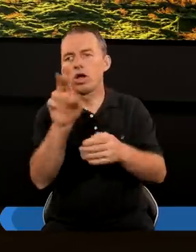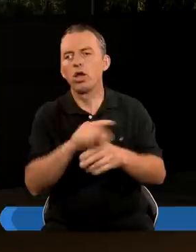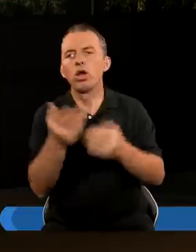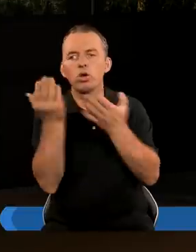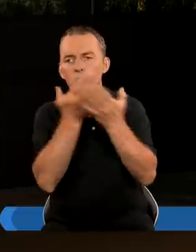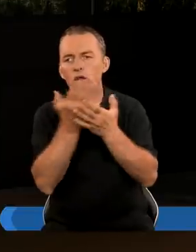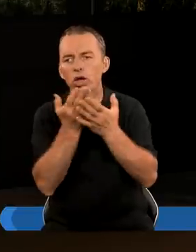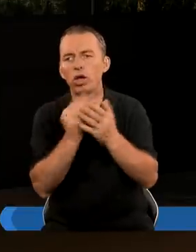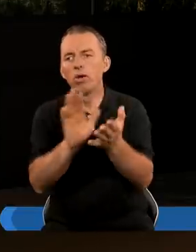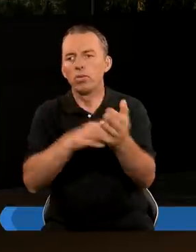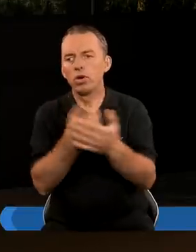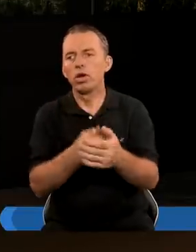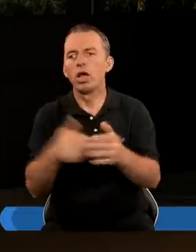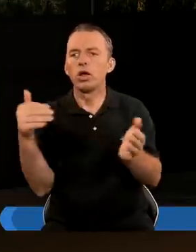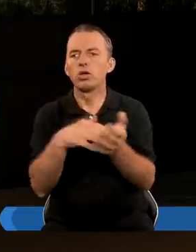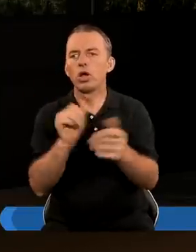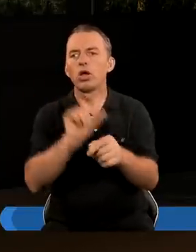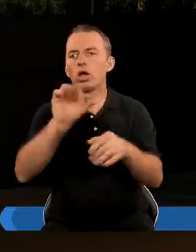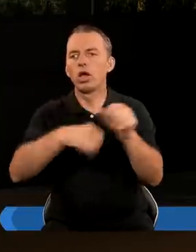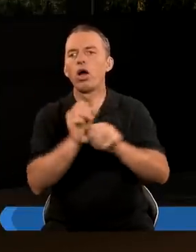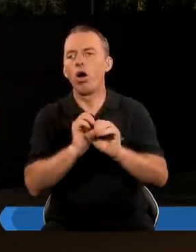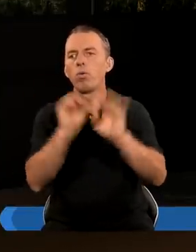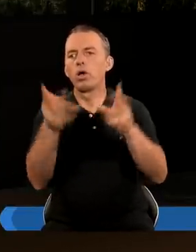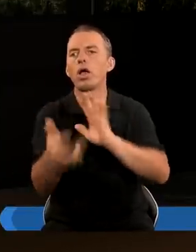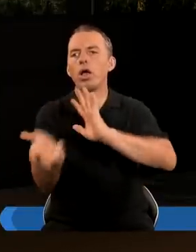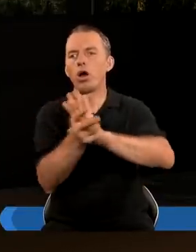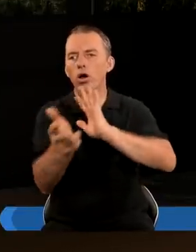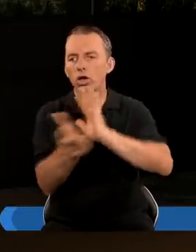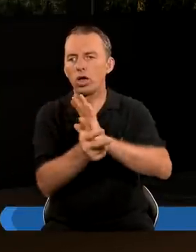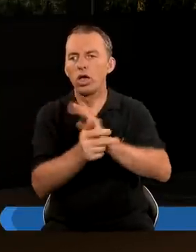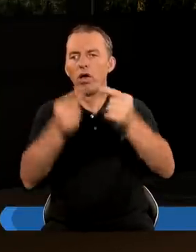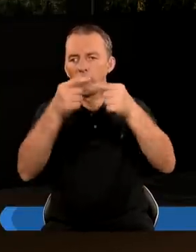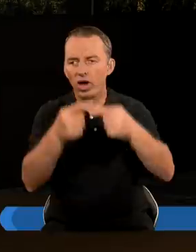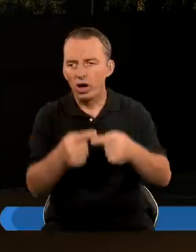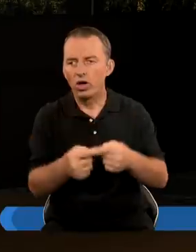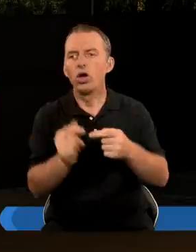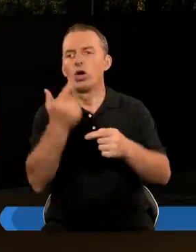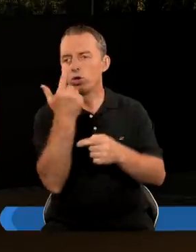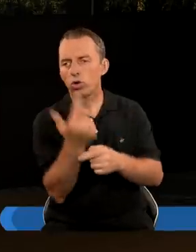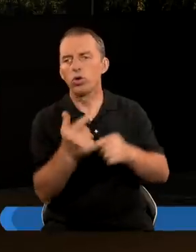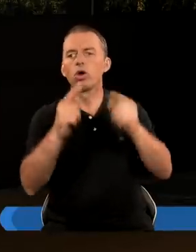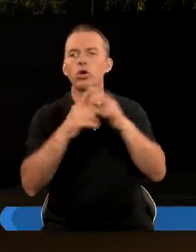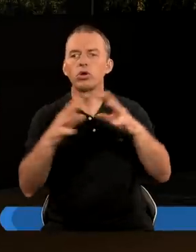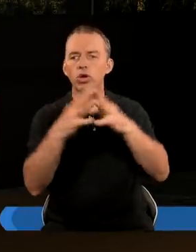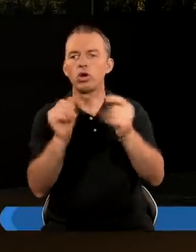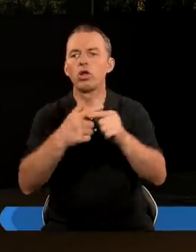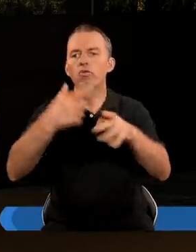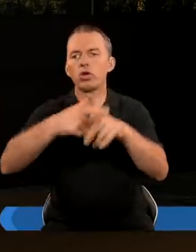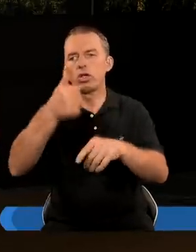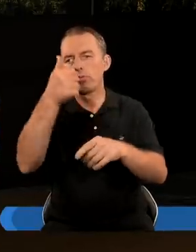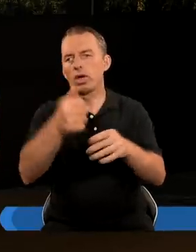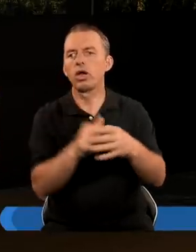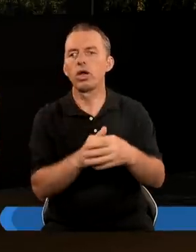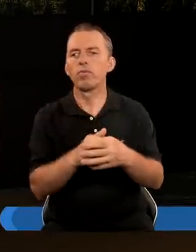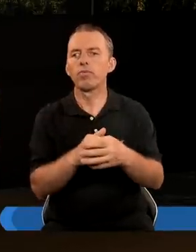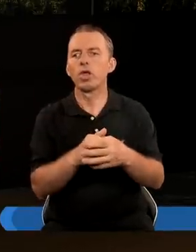Czytam z przykładu Biblii Tysiąclecia, Apokalipsa, rozdział 18, wersety 2, 10 i 21.